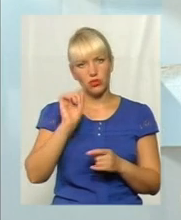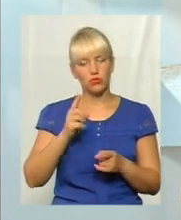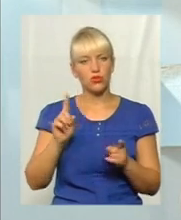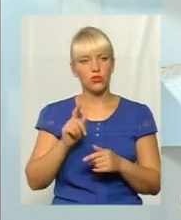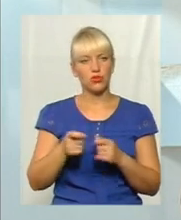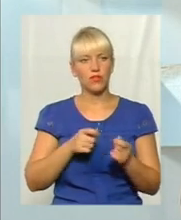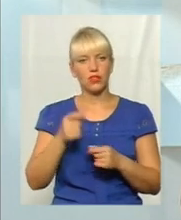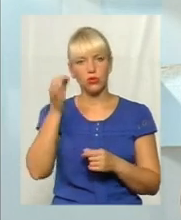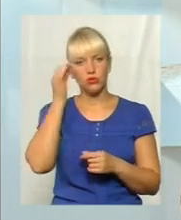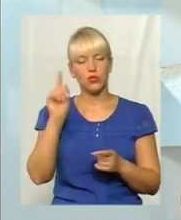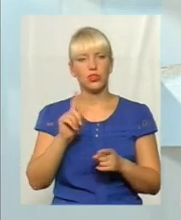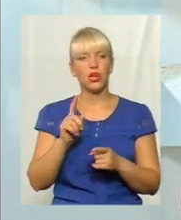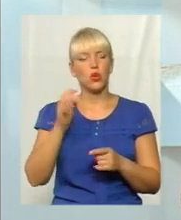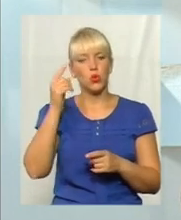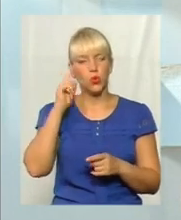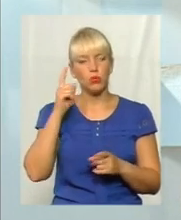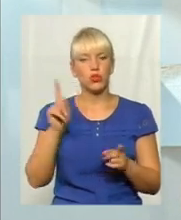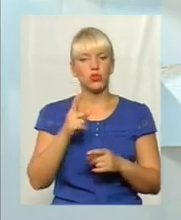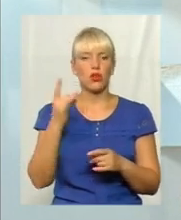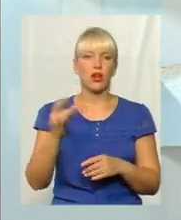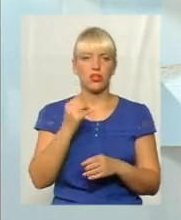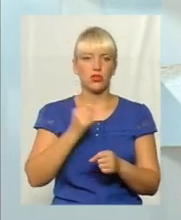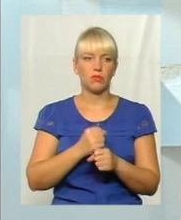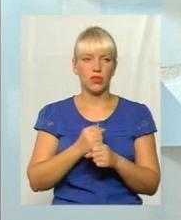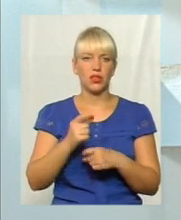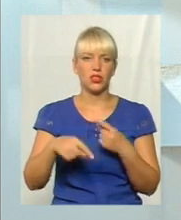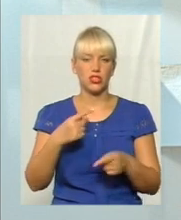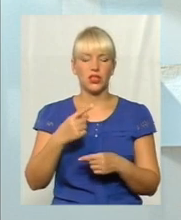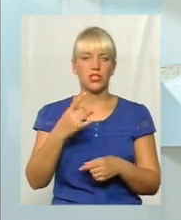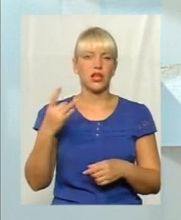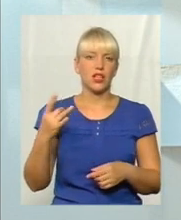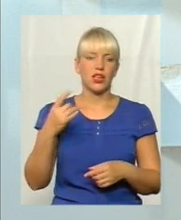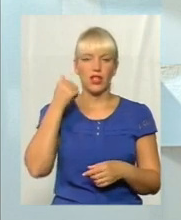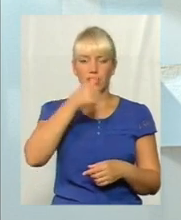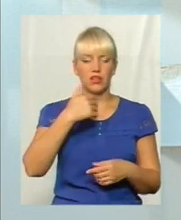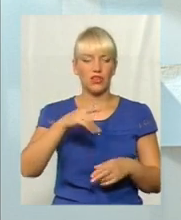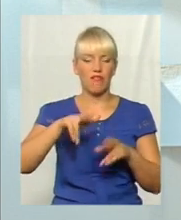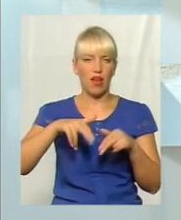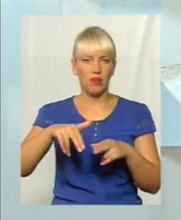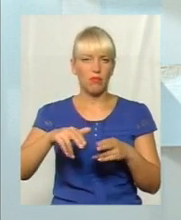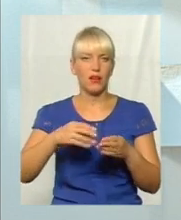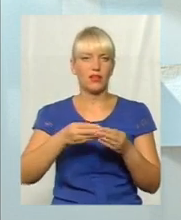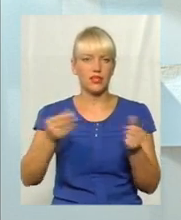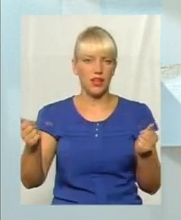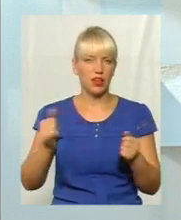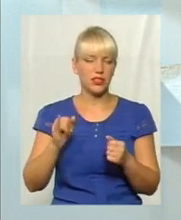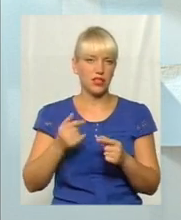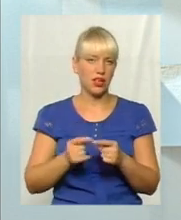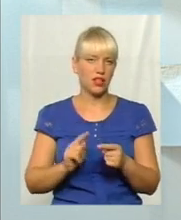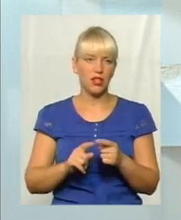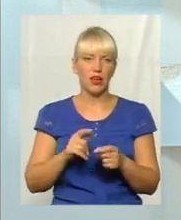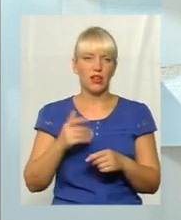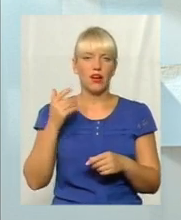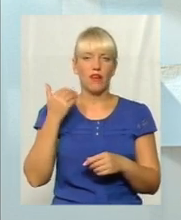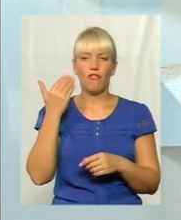влада думає, що вона зробила це раз, фарба через рік-два стерлася, і вони, на жаль, самі не